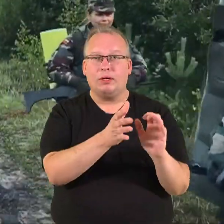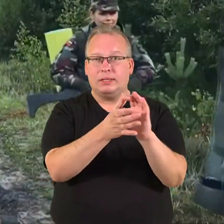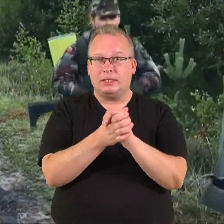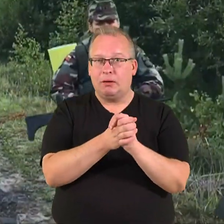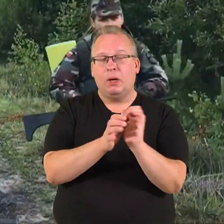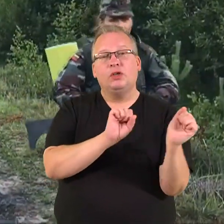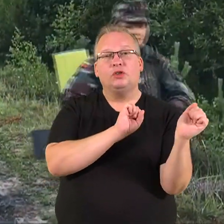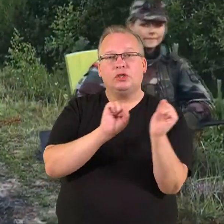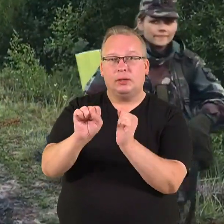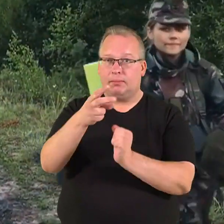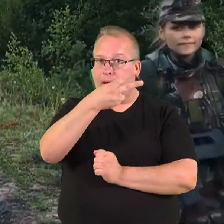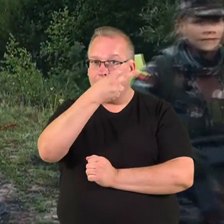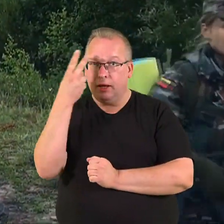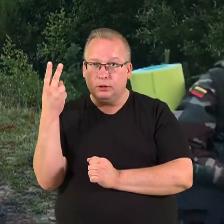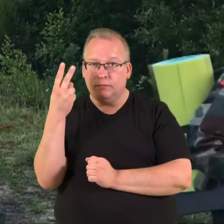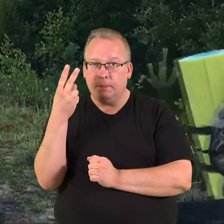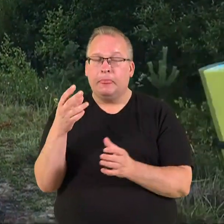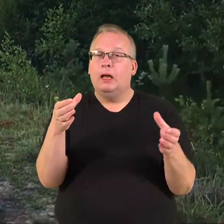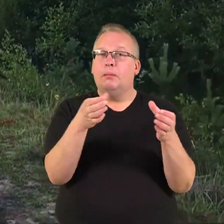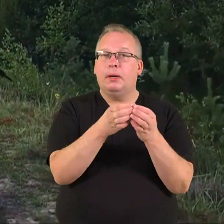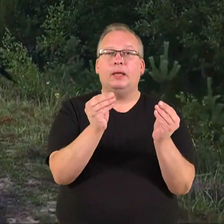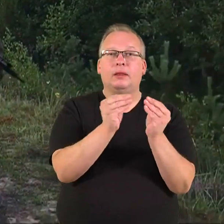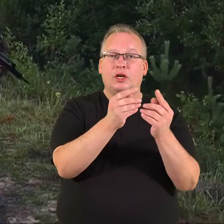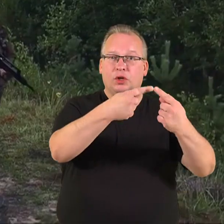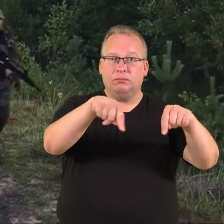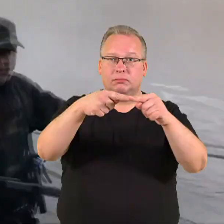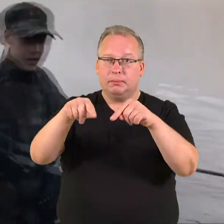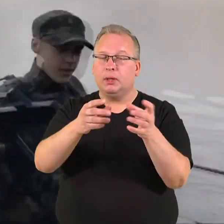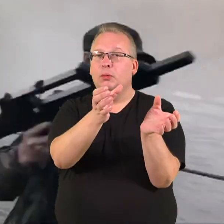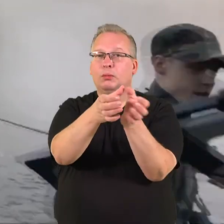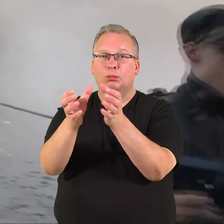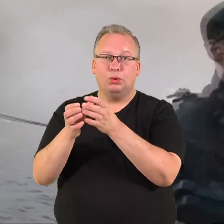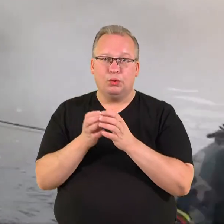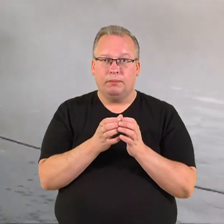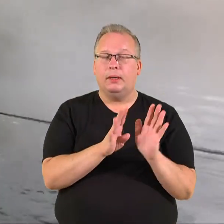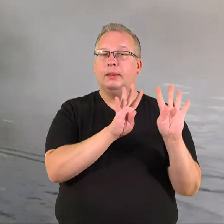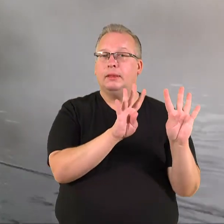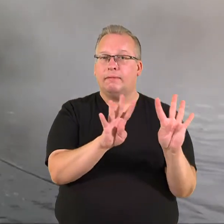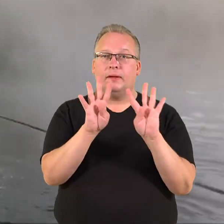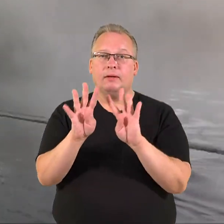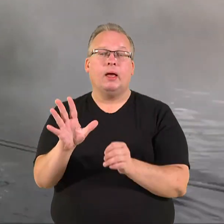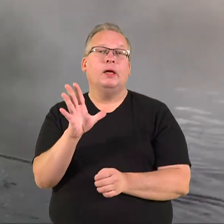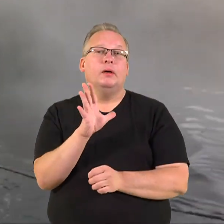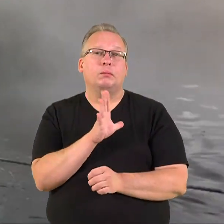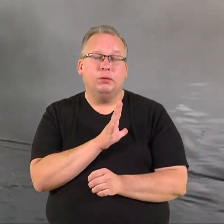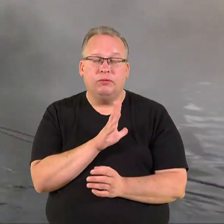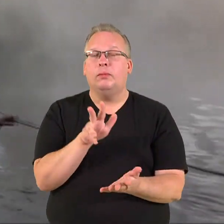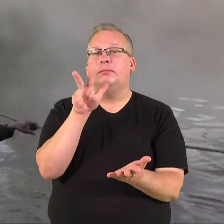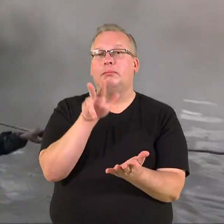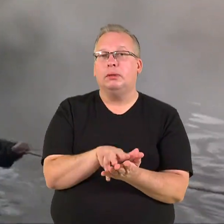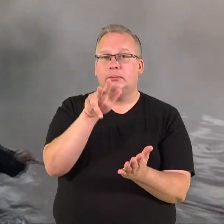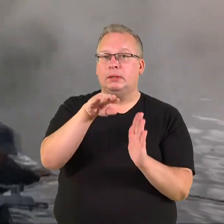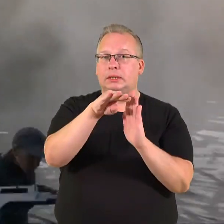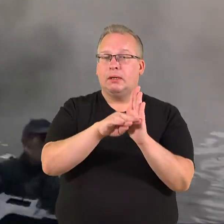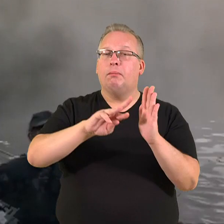į šalies gynybo sistemą. Suformuota dešimties apskričių šaulių rinktinių. 99-aisiaisėme buvo primtas Šiaulius sąjungos